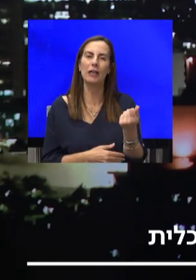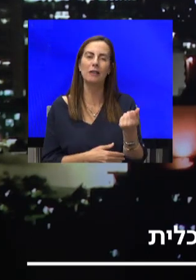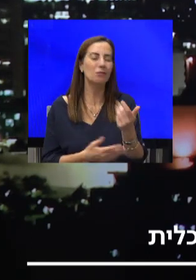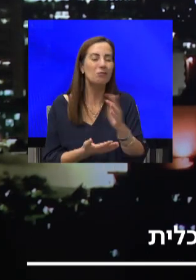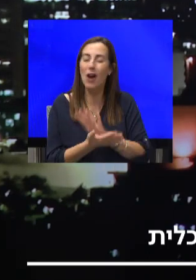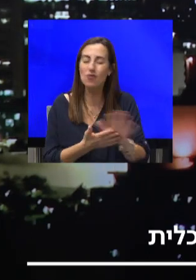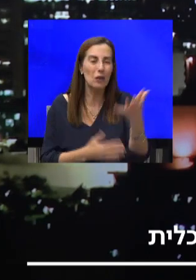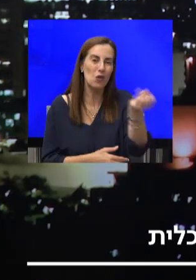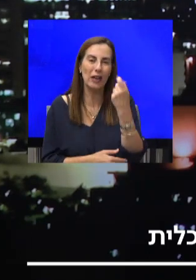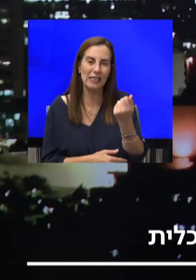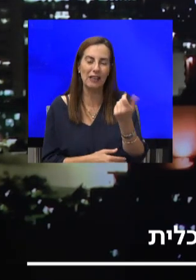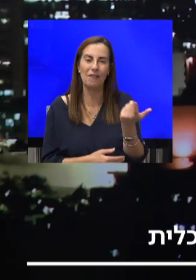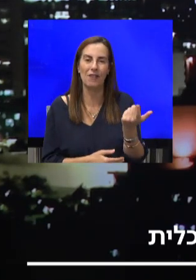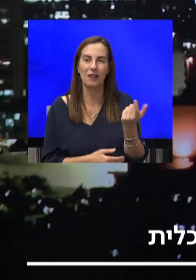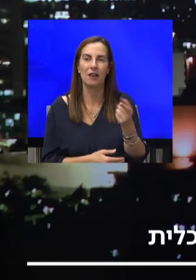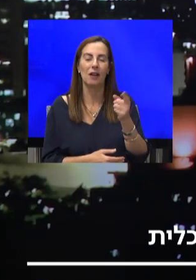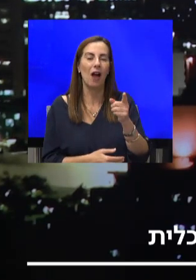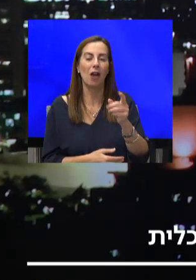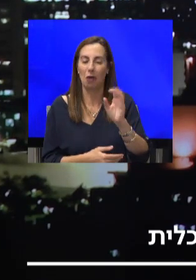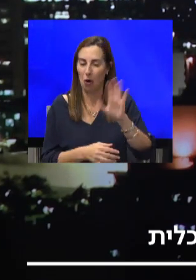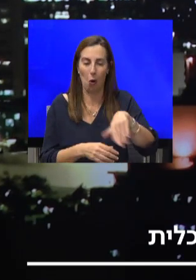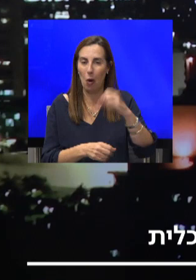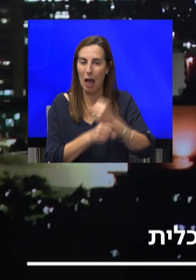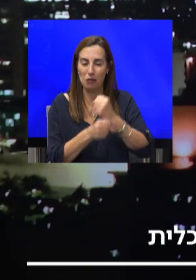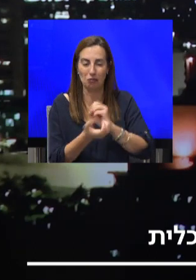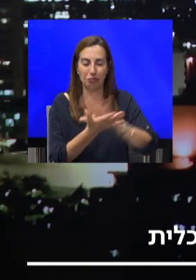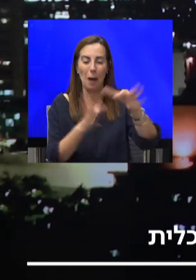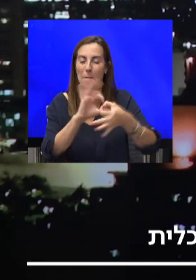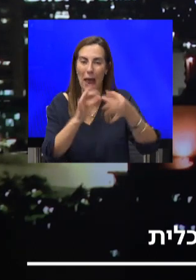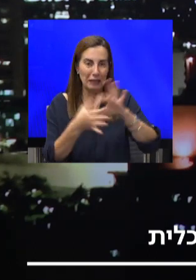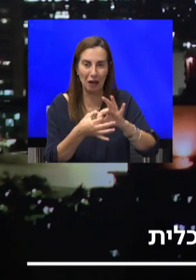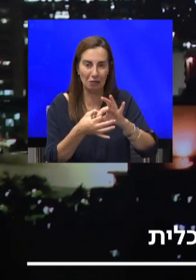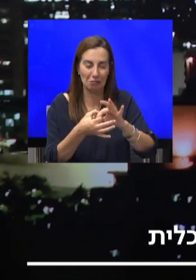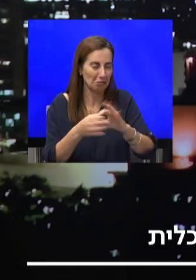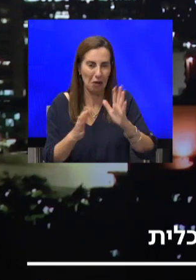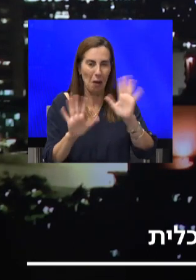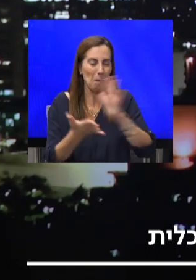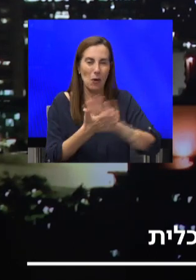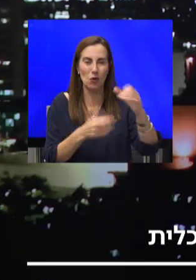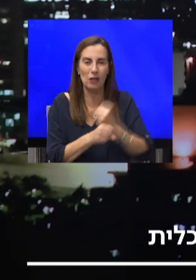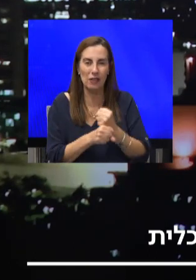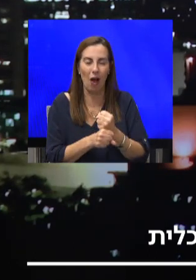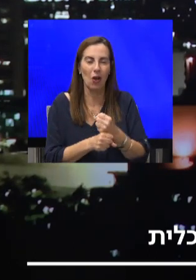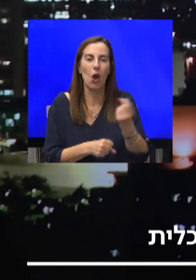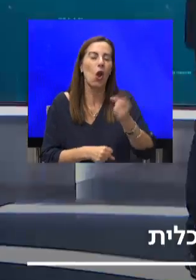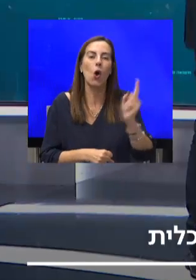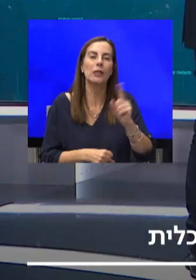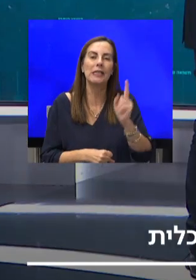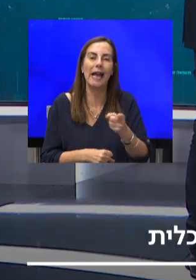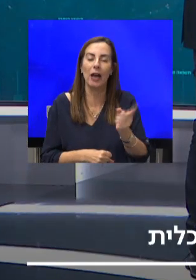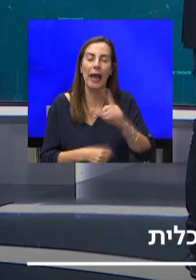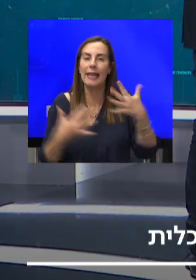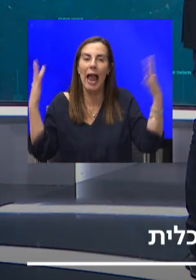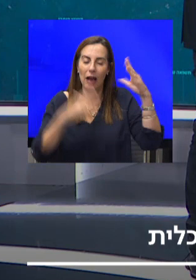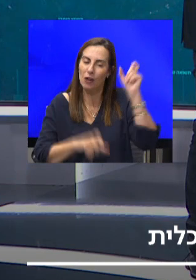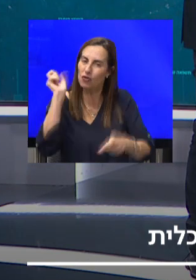הטכני. למשל באתר אתה יכול לעשות את הפעולה הזאת בצורה פשוטה מאוד. עצם העובדה שלא היה לחץ ואנשים ידעו שבכל נקודת